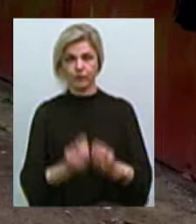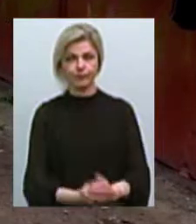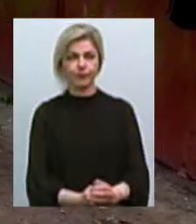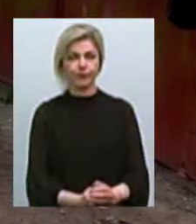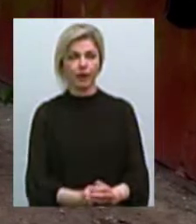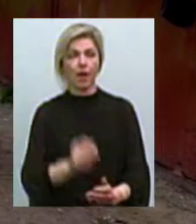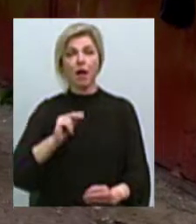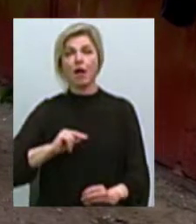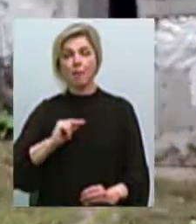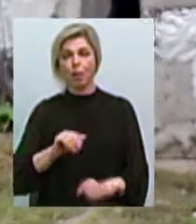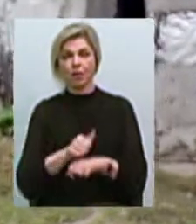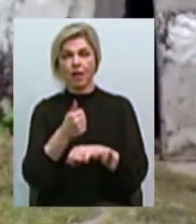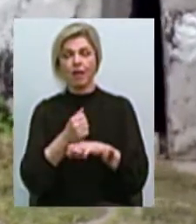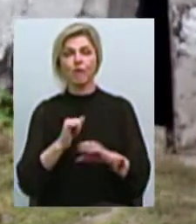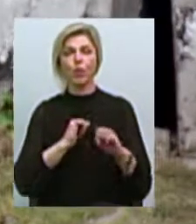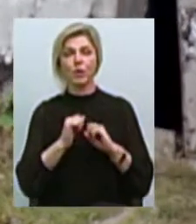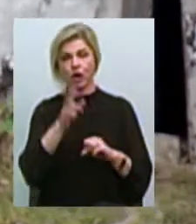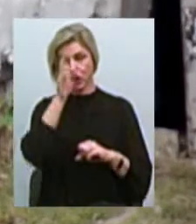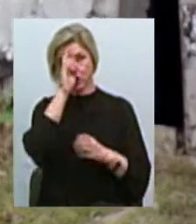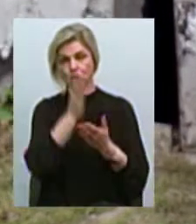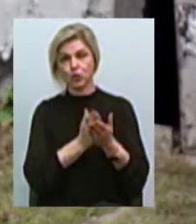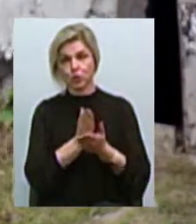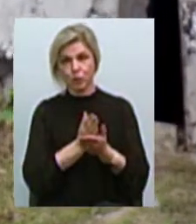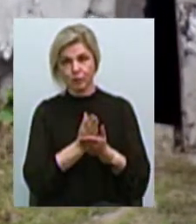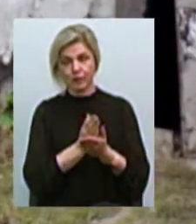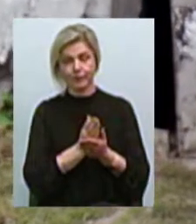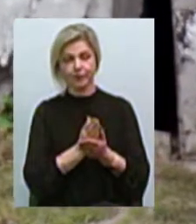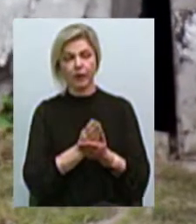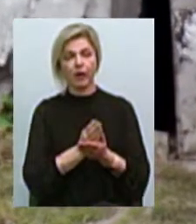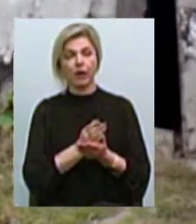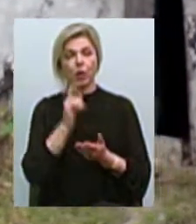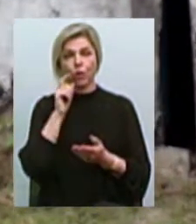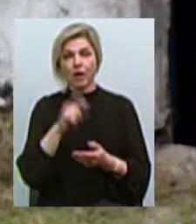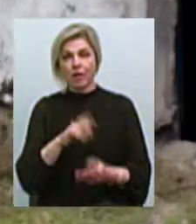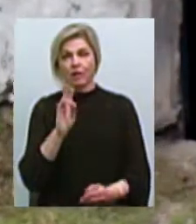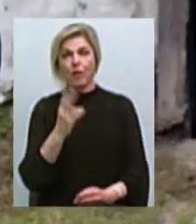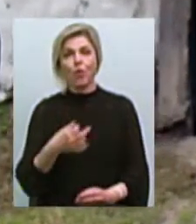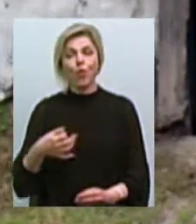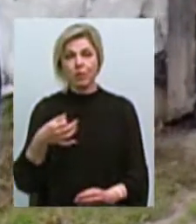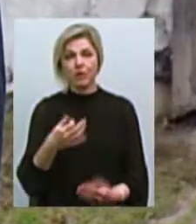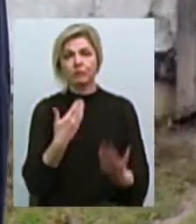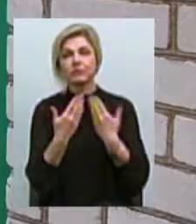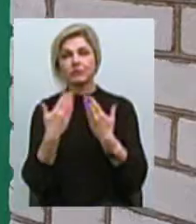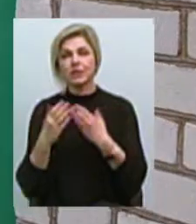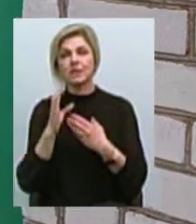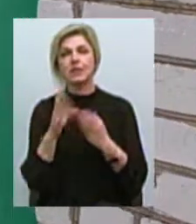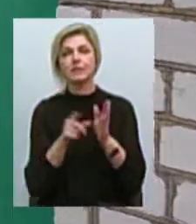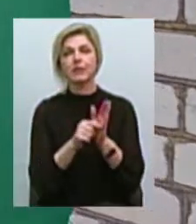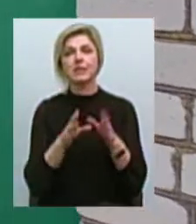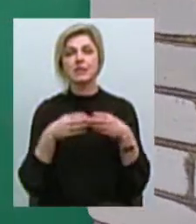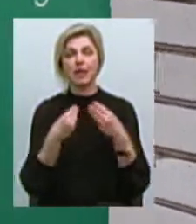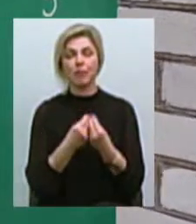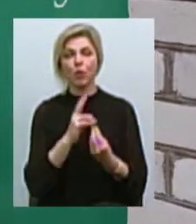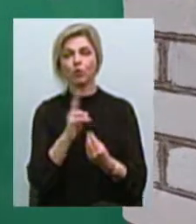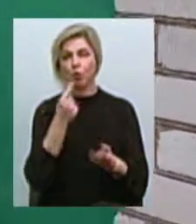Співробітники Головного управління Державної служби надзвичайних ситуацій України у Миколаївській області спілкувалися з сім'ями, що опинились в